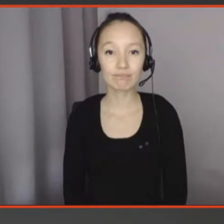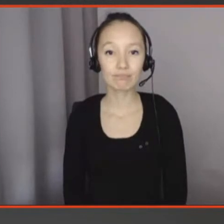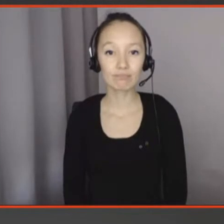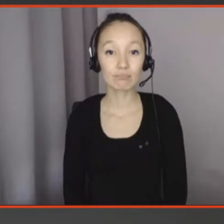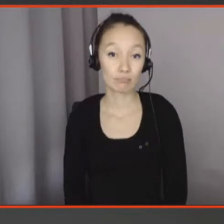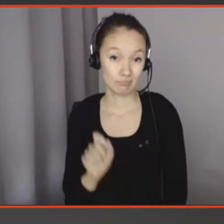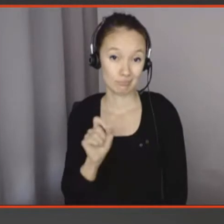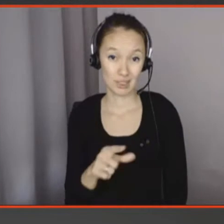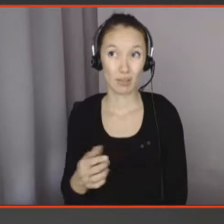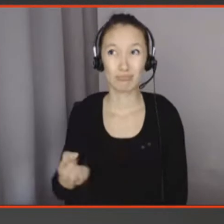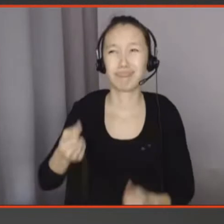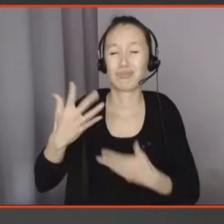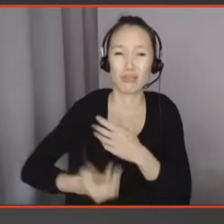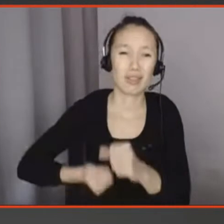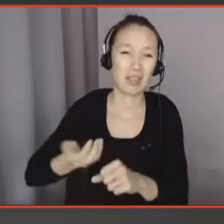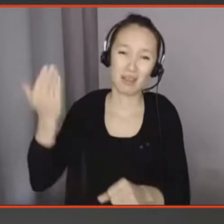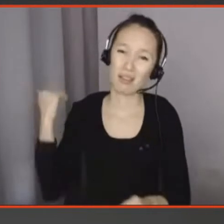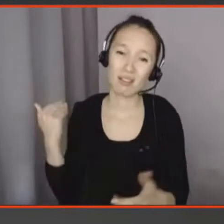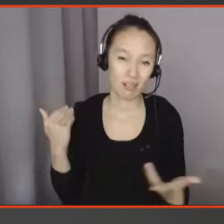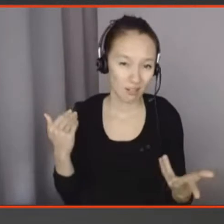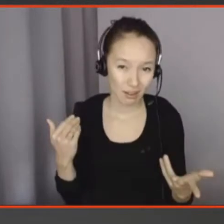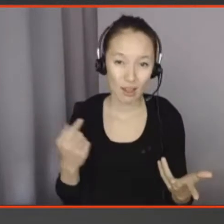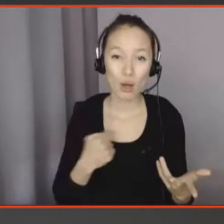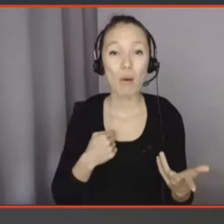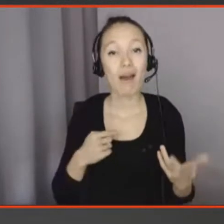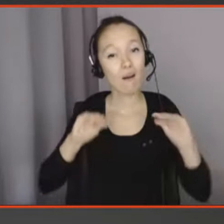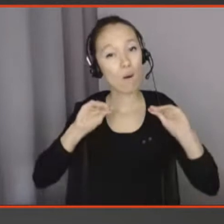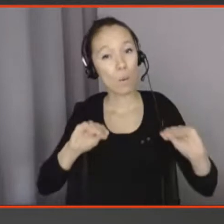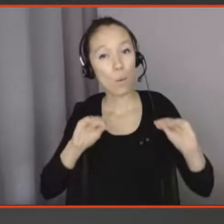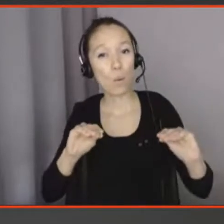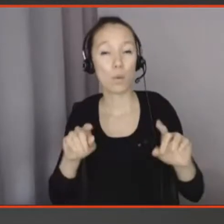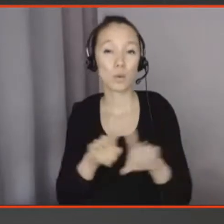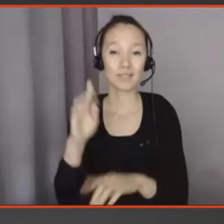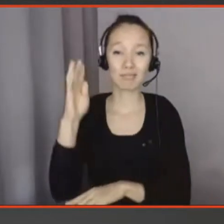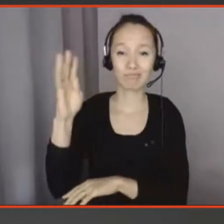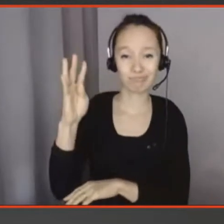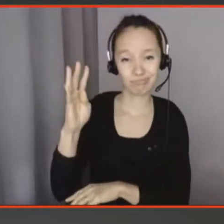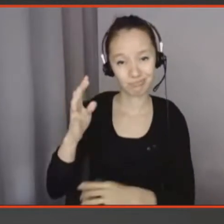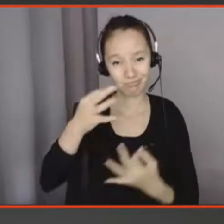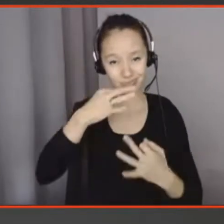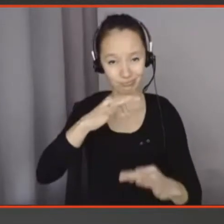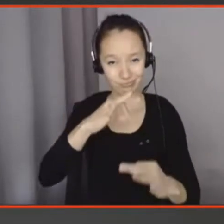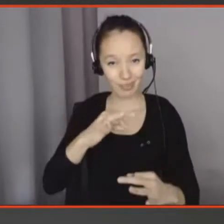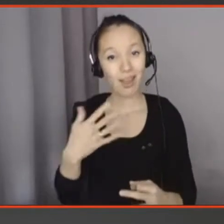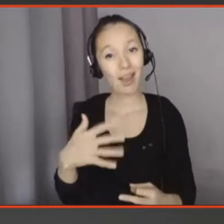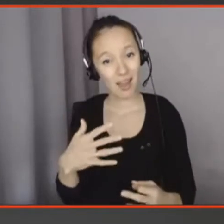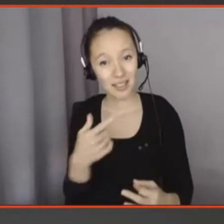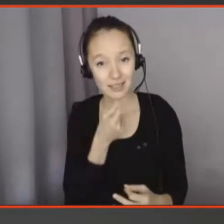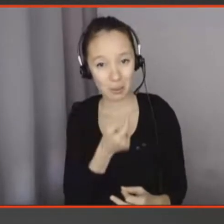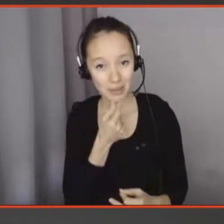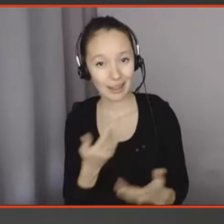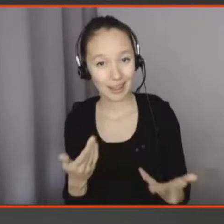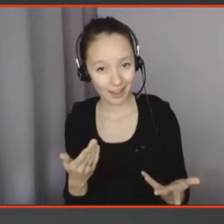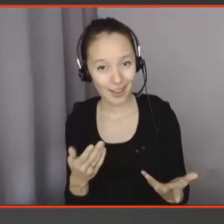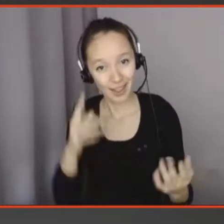depuis des années et des années dans mes talks et dans mes cours, mais elle était simplement un concept sympathique que j'avais sur les slides, je ne l'avais